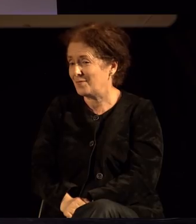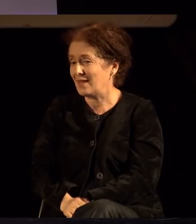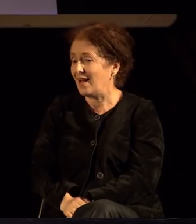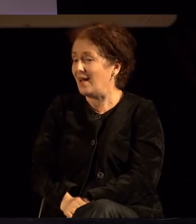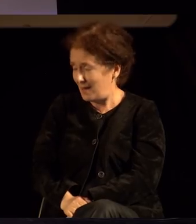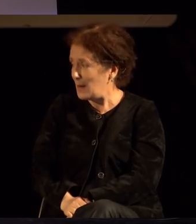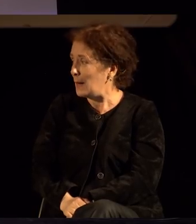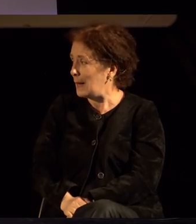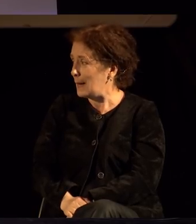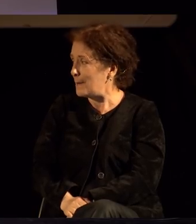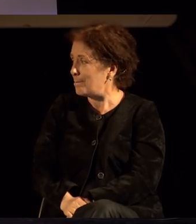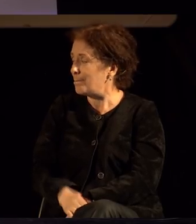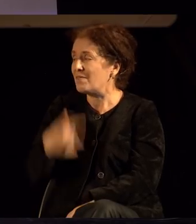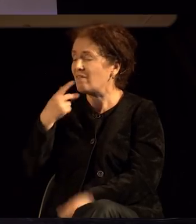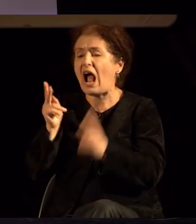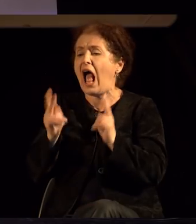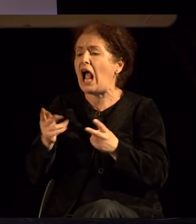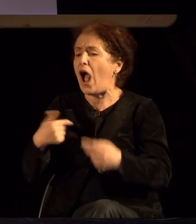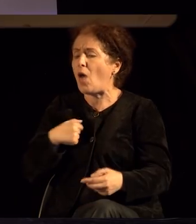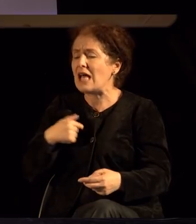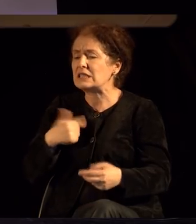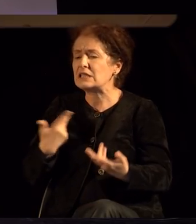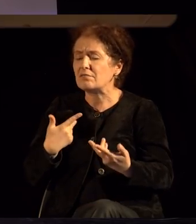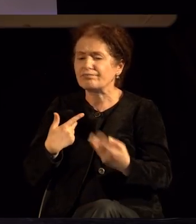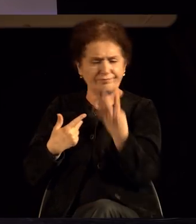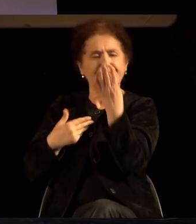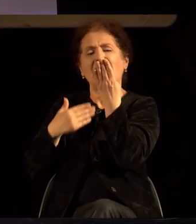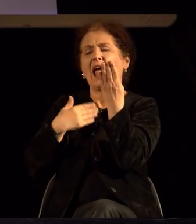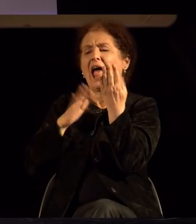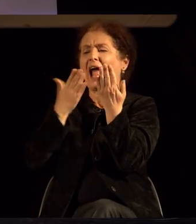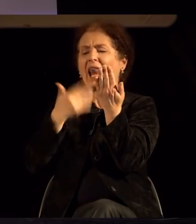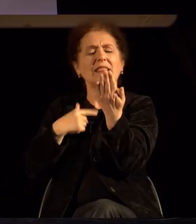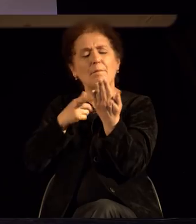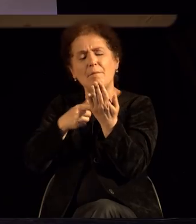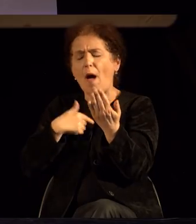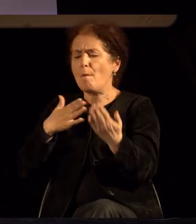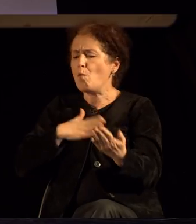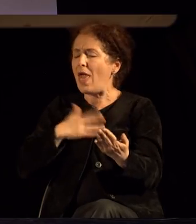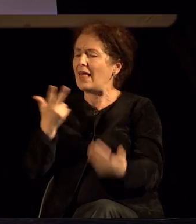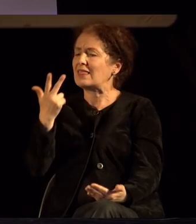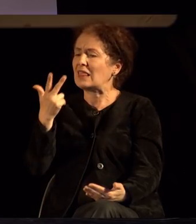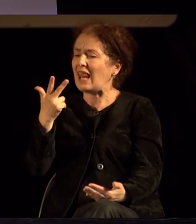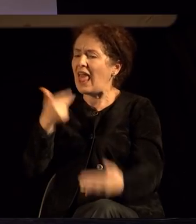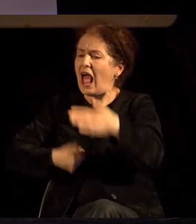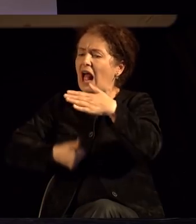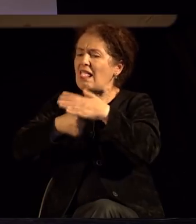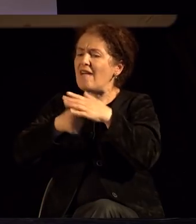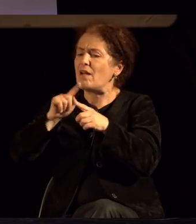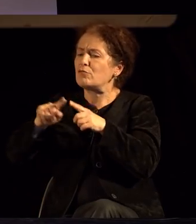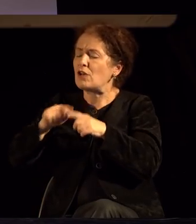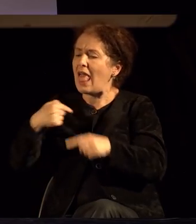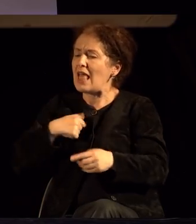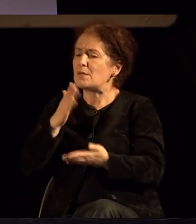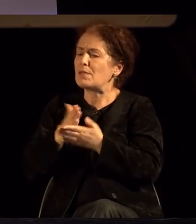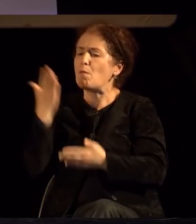Значи, како јас се доживувам, односно, што се моите три главния дути, за да јас